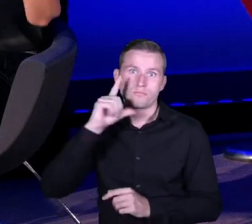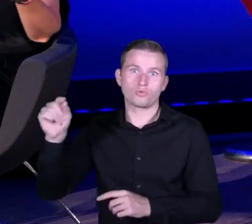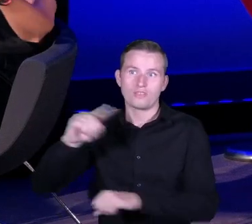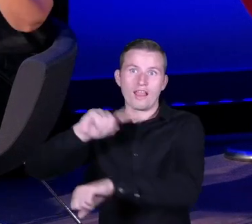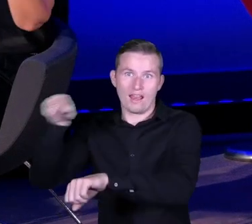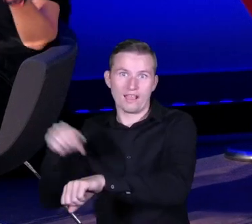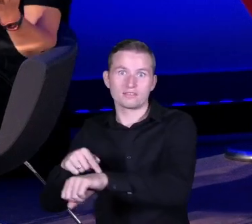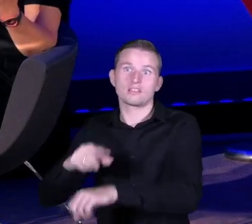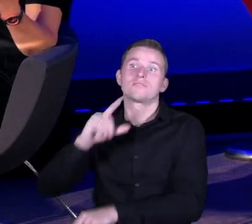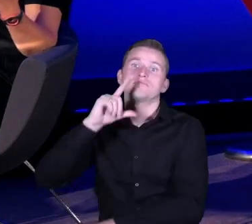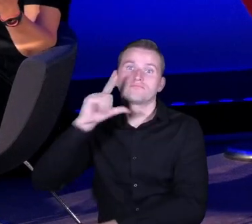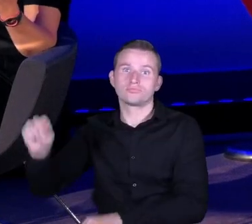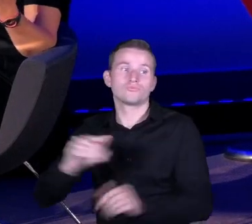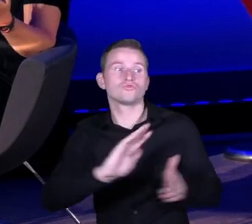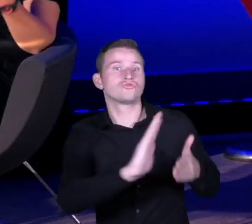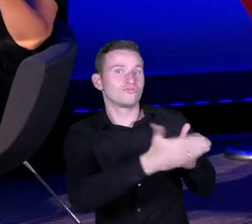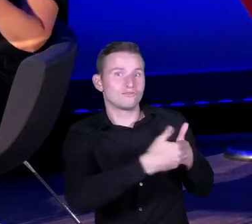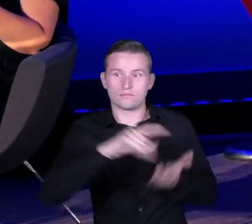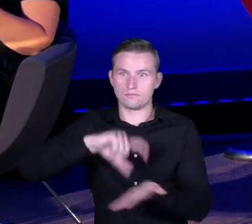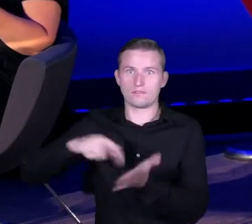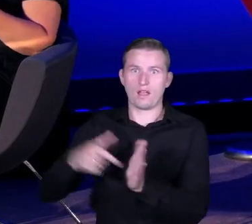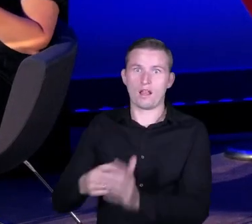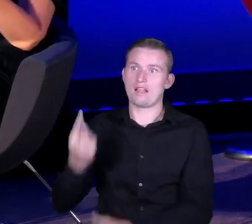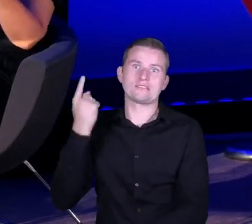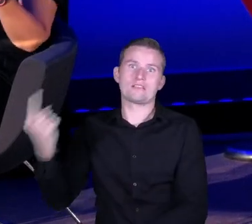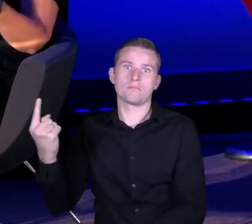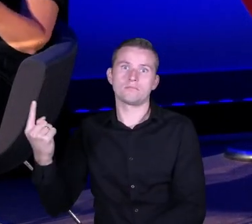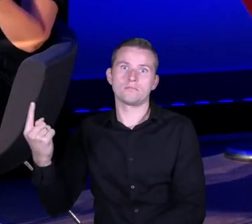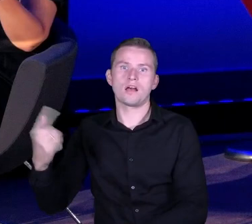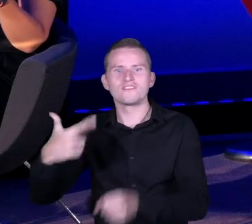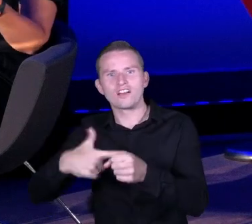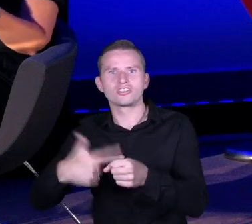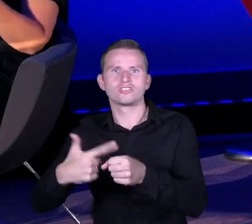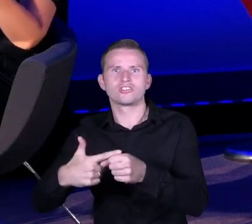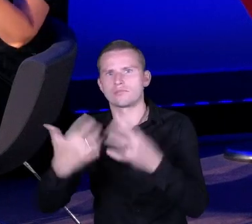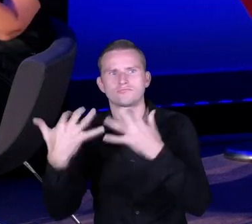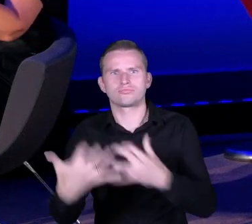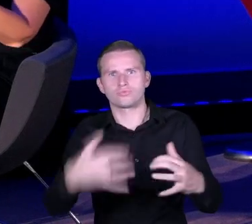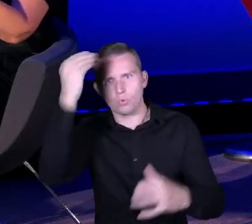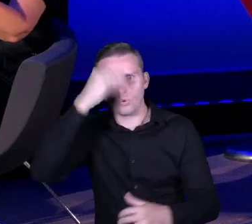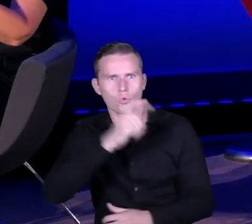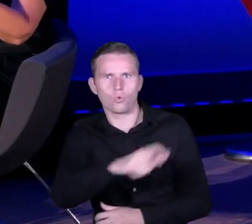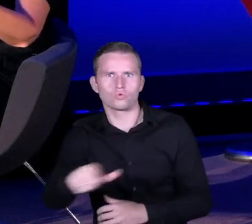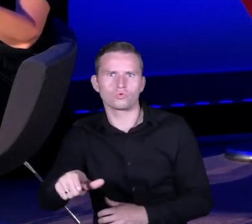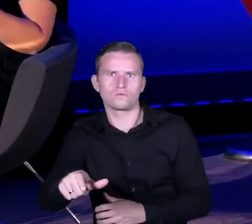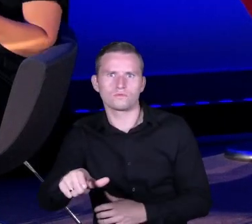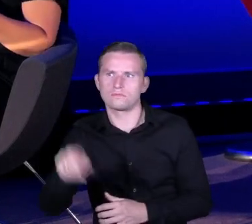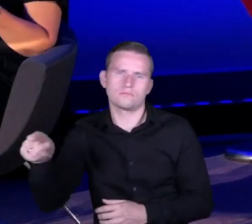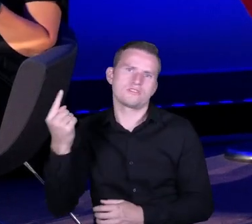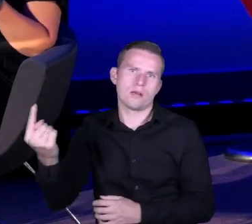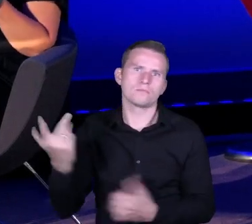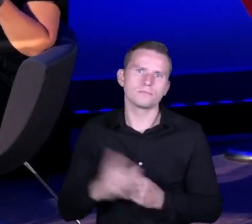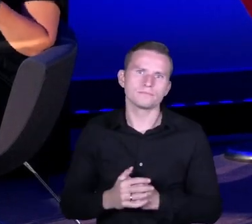z dwudziestką czy trzydziestką uczniów uczennic. I tak na dobrą sprawę, żeby jakby popychać szkołę do przodu,